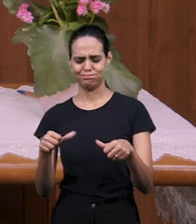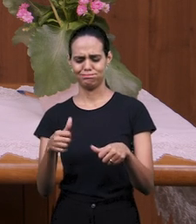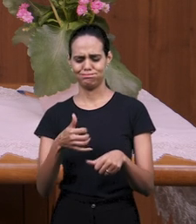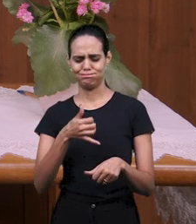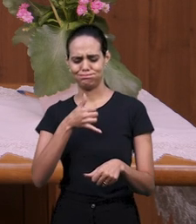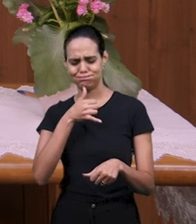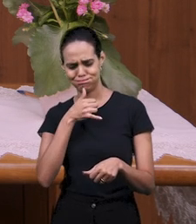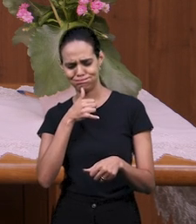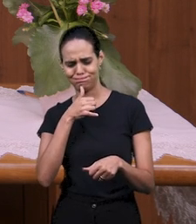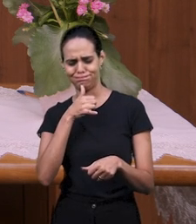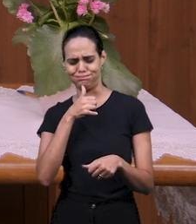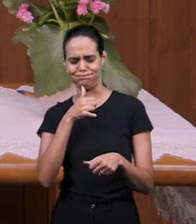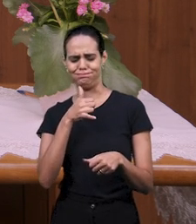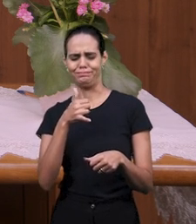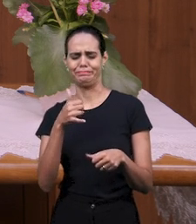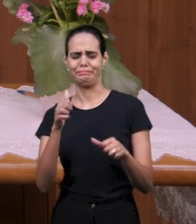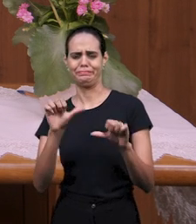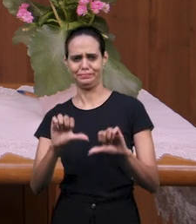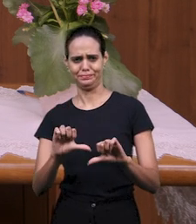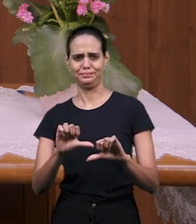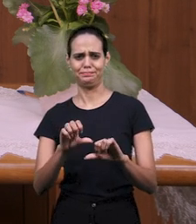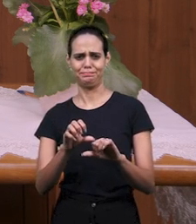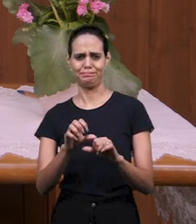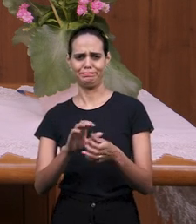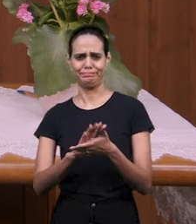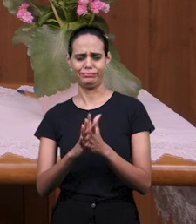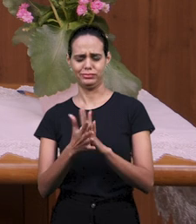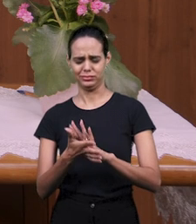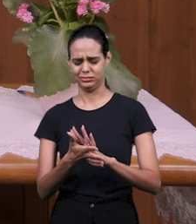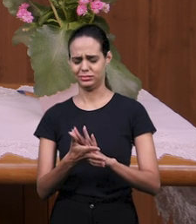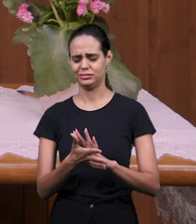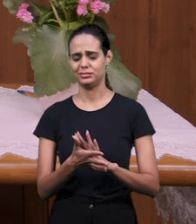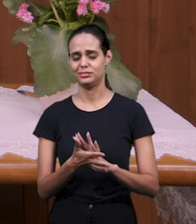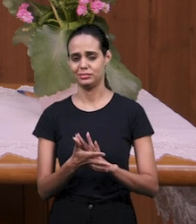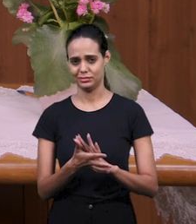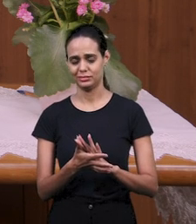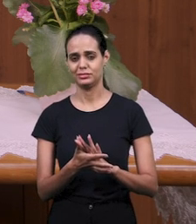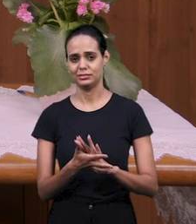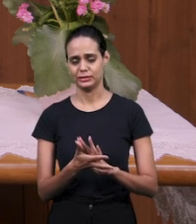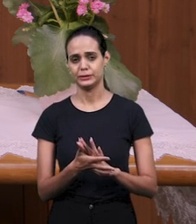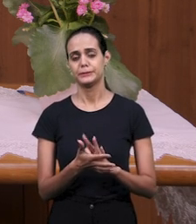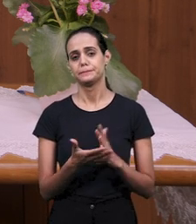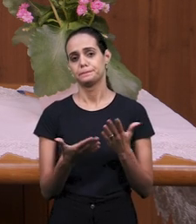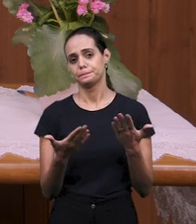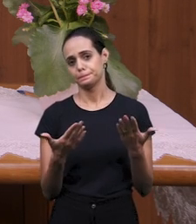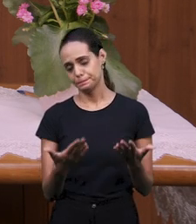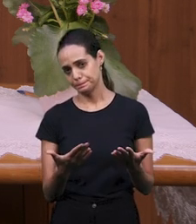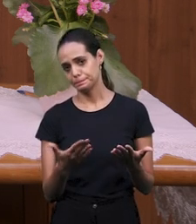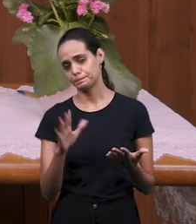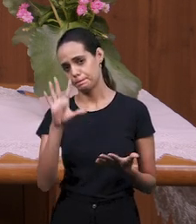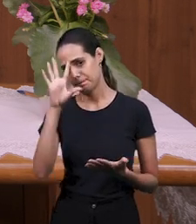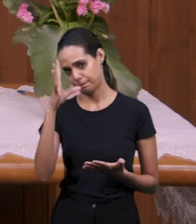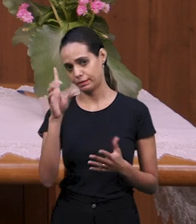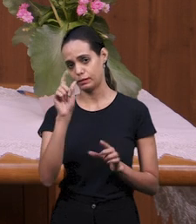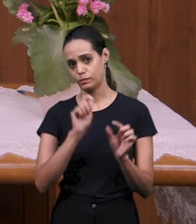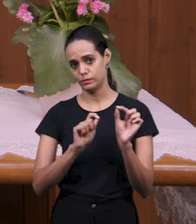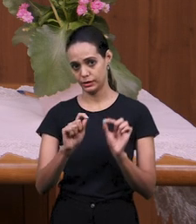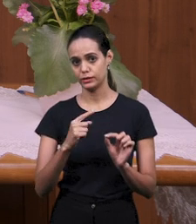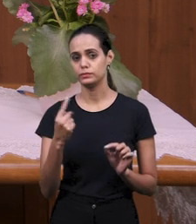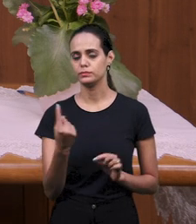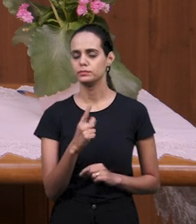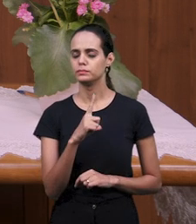каждый из нас всегда имеет какую-то свою личную особую нужду. Иногда